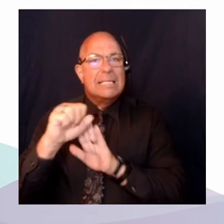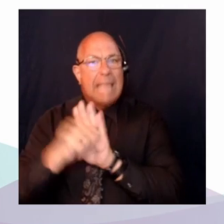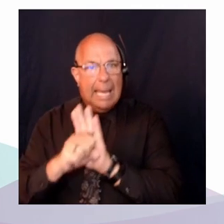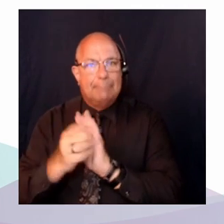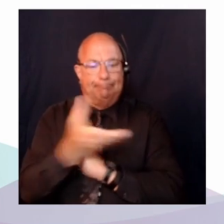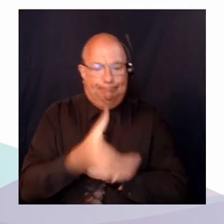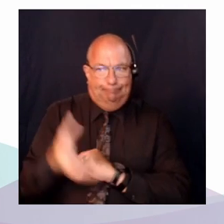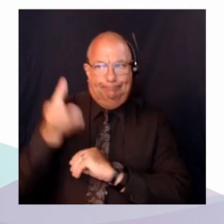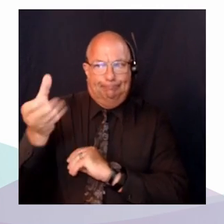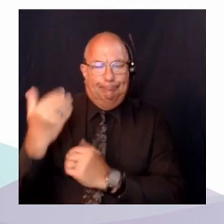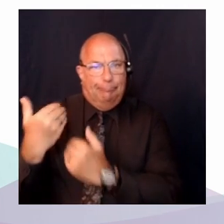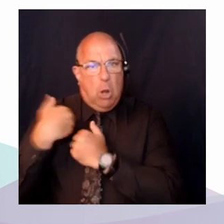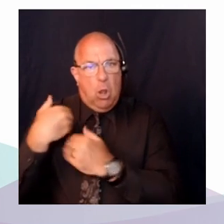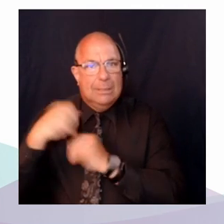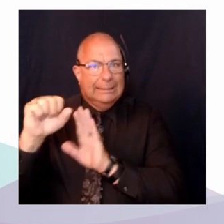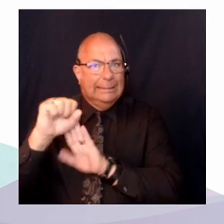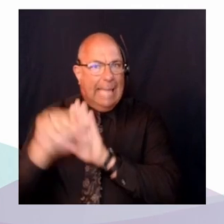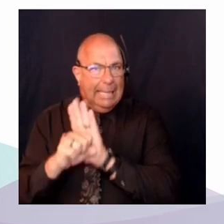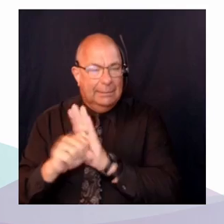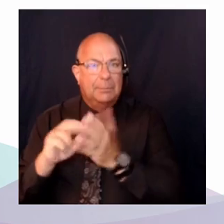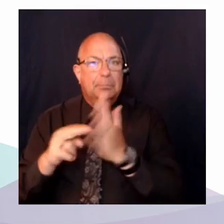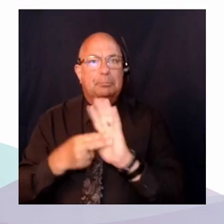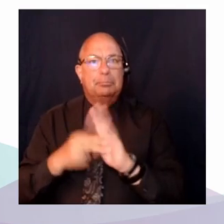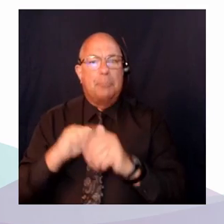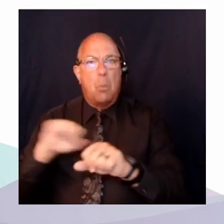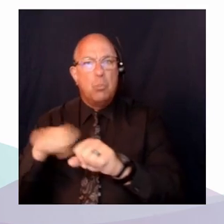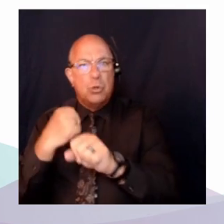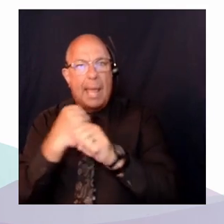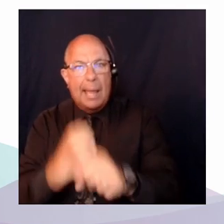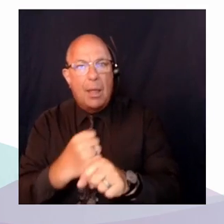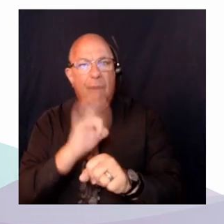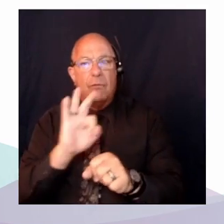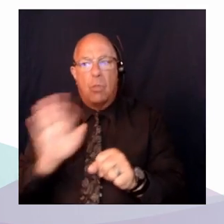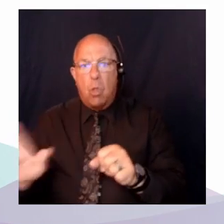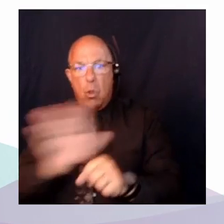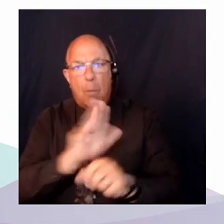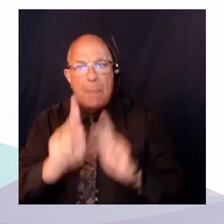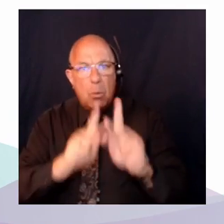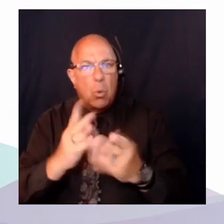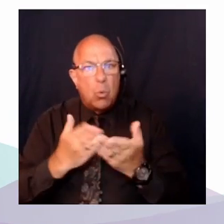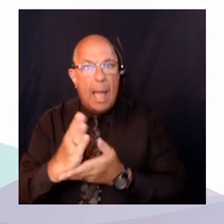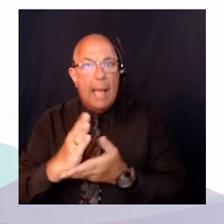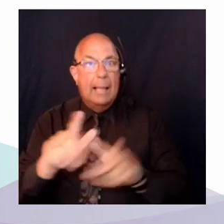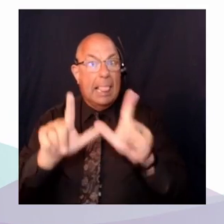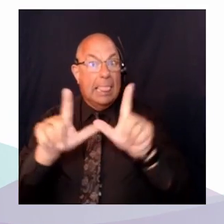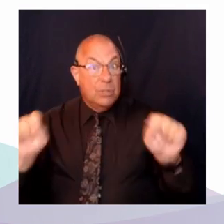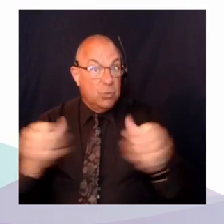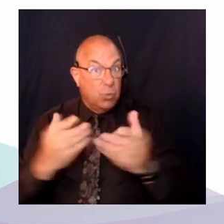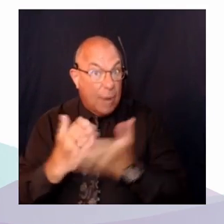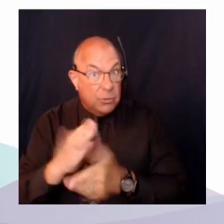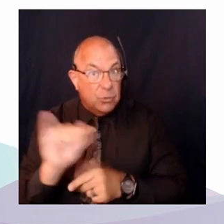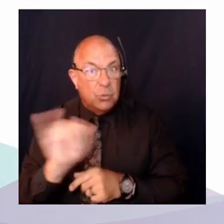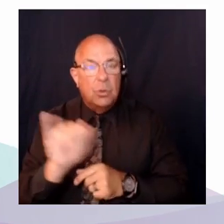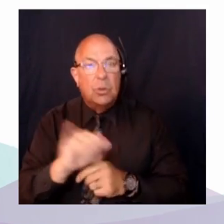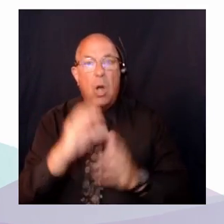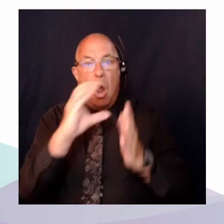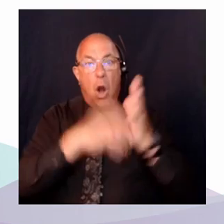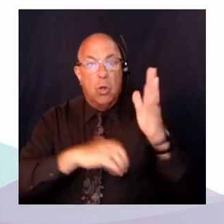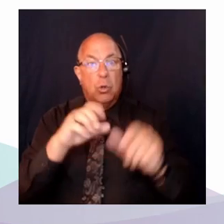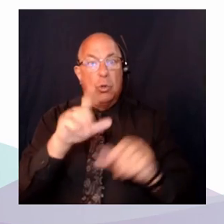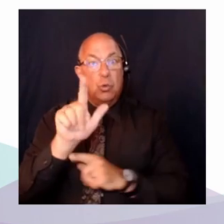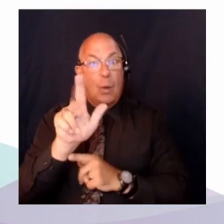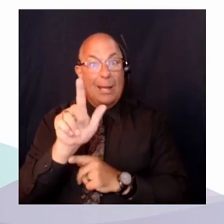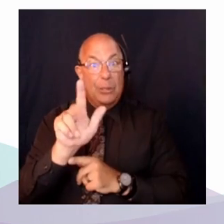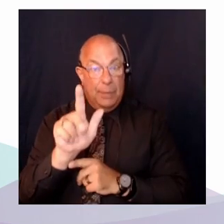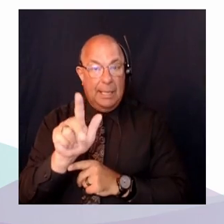Canada, il y a une disposition explicite dans la charte canadienne, c'est l'article 23, qui reconnaît le droit à l'instruction publique